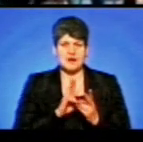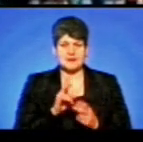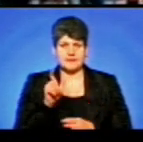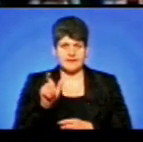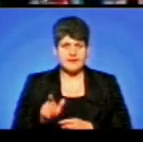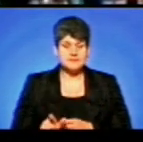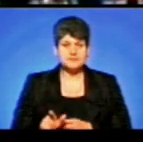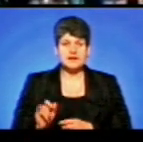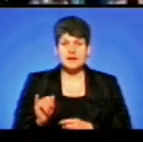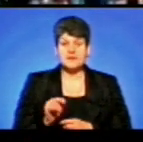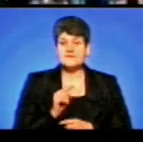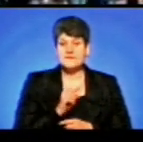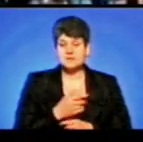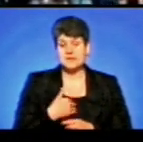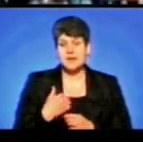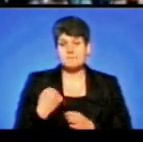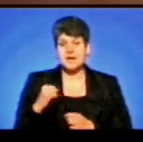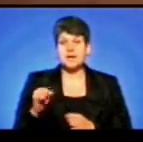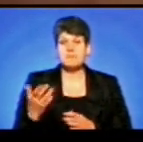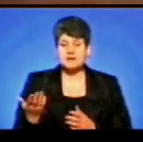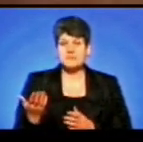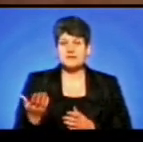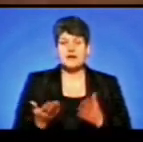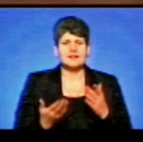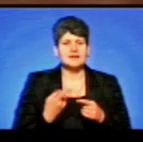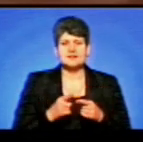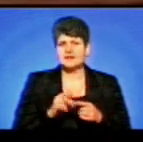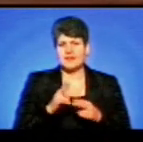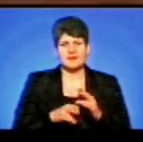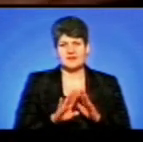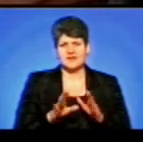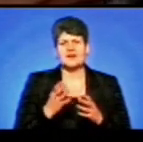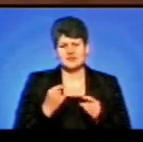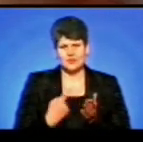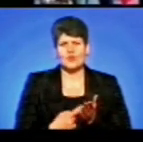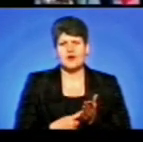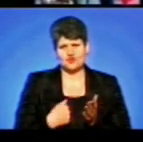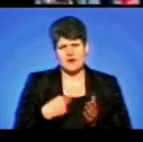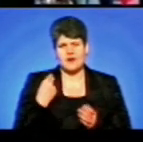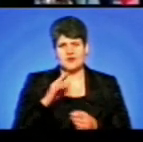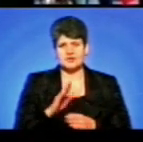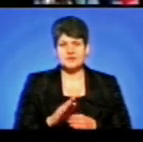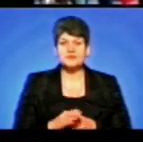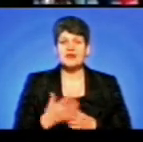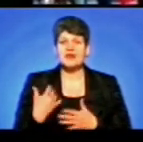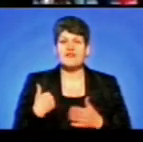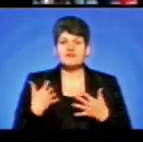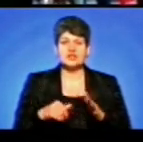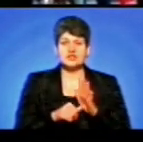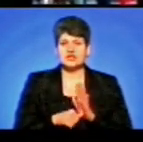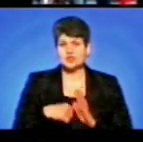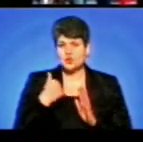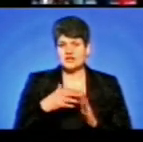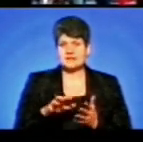він мене переміг. Але це не кінець, і я ще йому докажу, що я краще. Я вже шість років займаюся